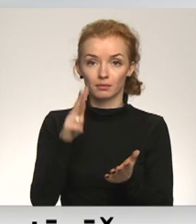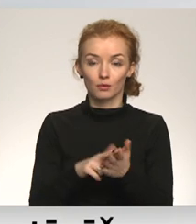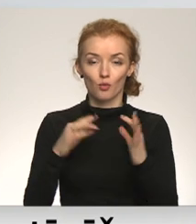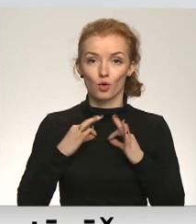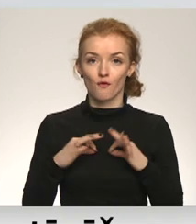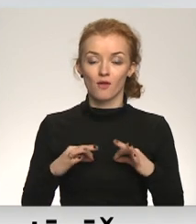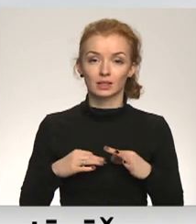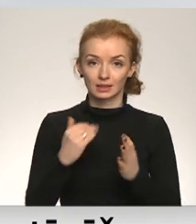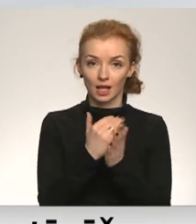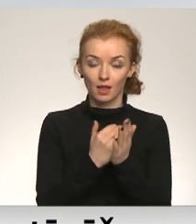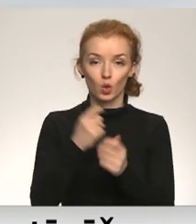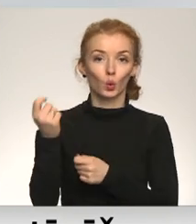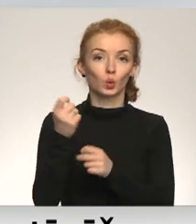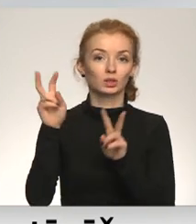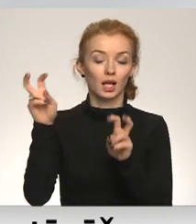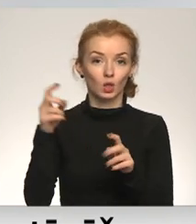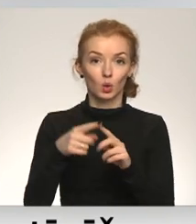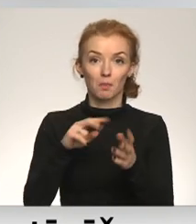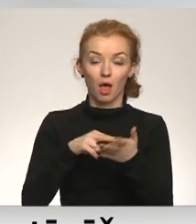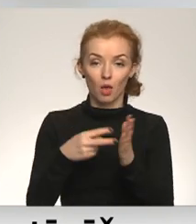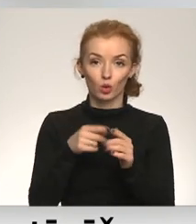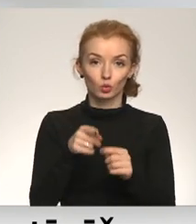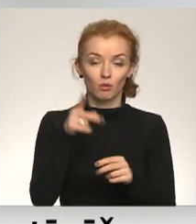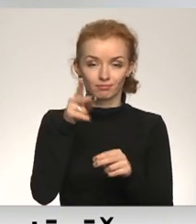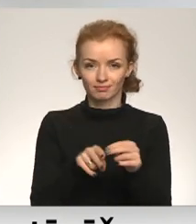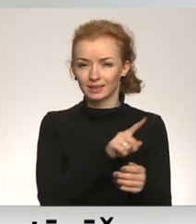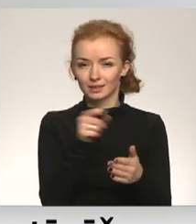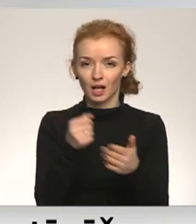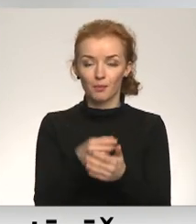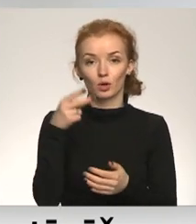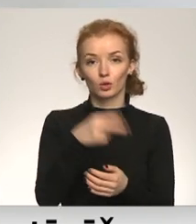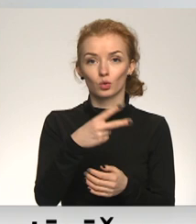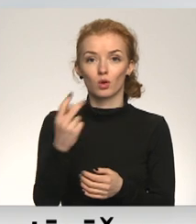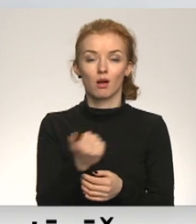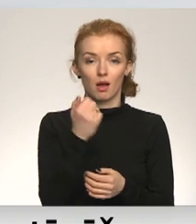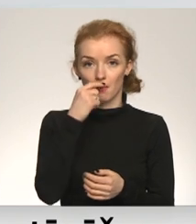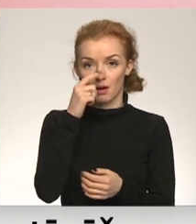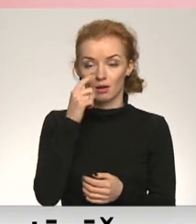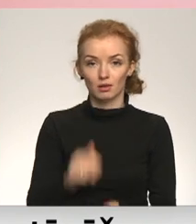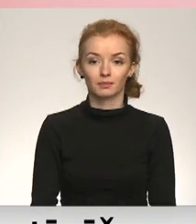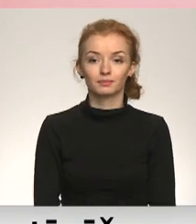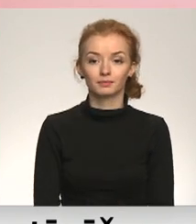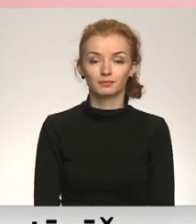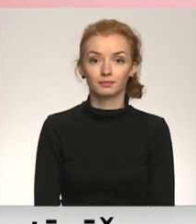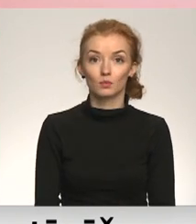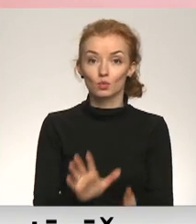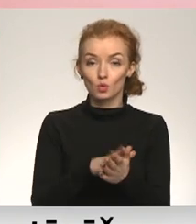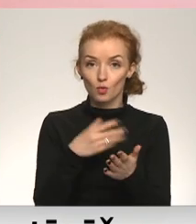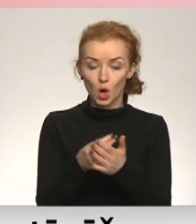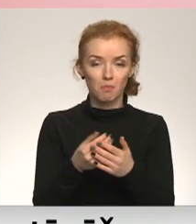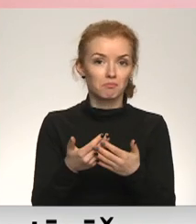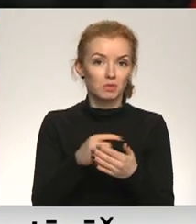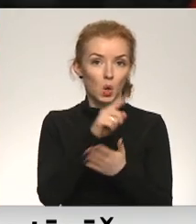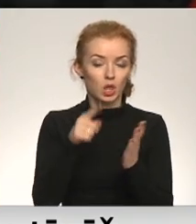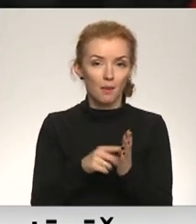standartu ugunsēsējas un plānots, ka tas tiks pabeigts 2022. gada mārtā. Tomēr jūprojām ir atklāts jautājums,